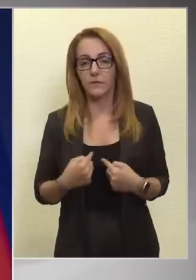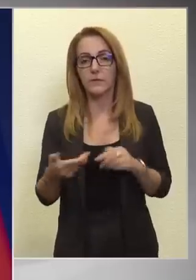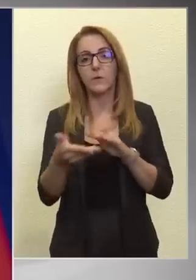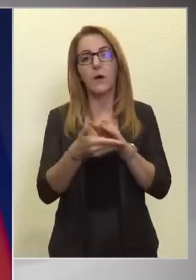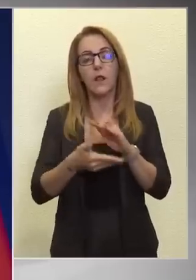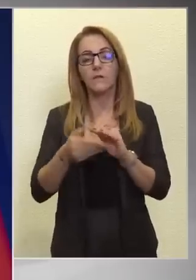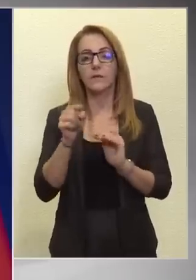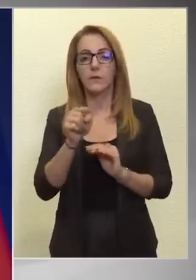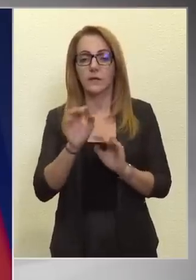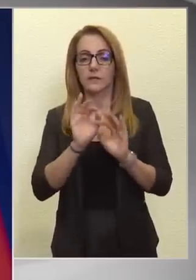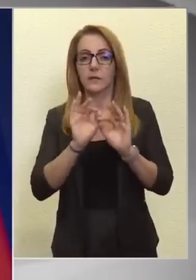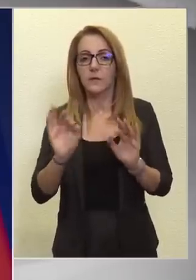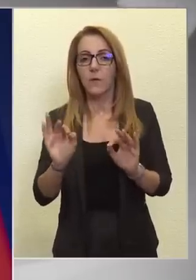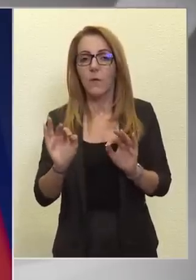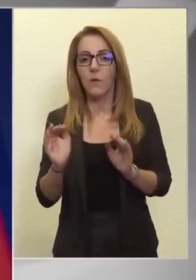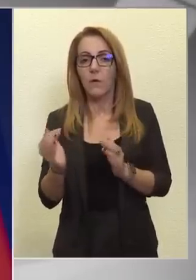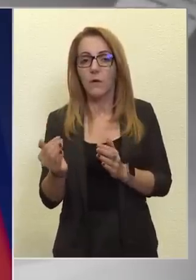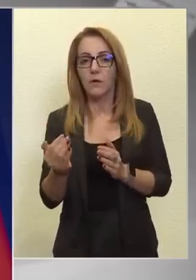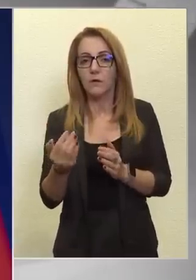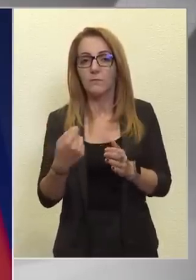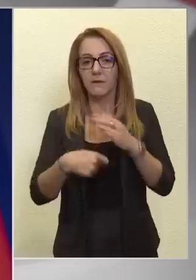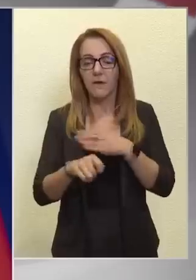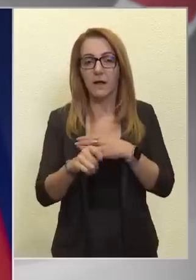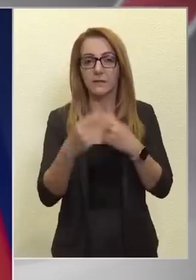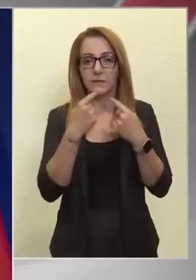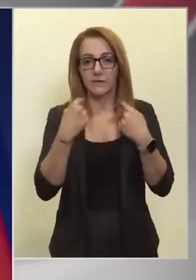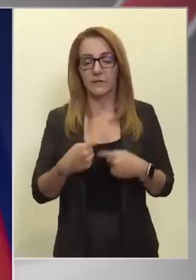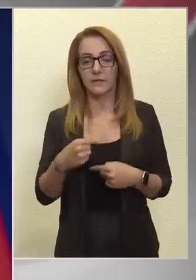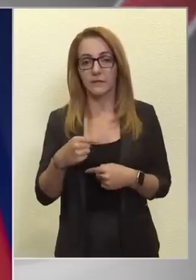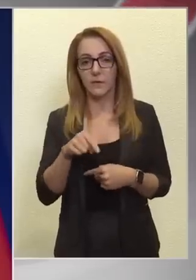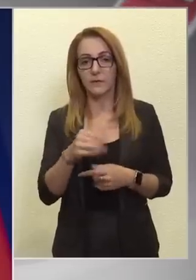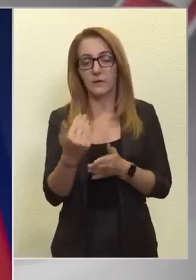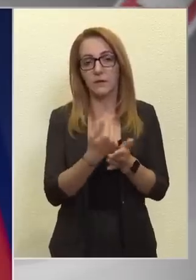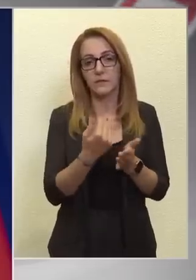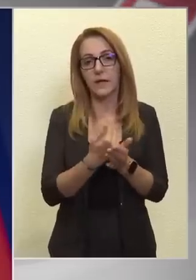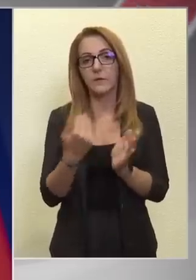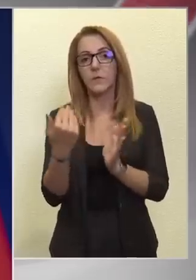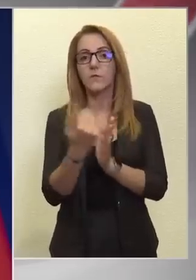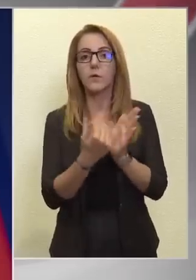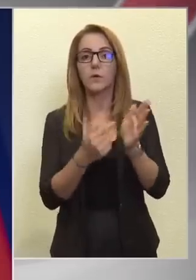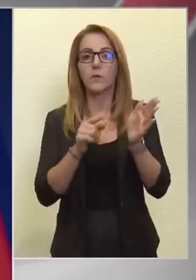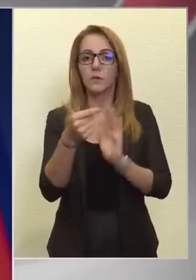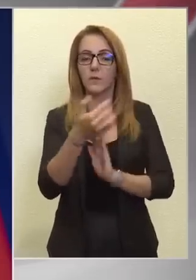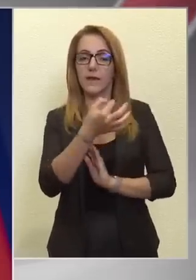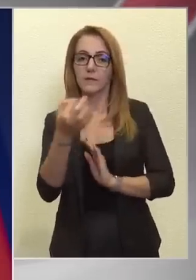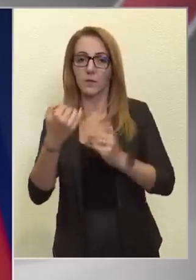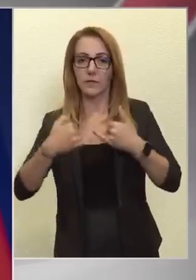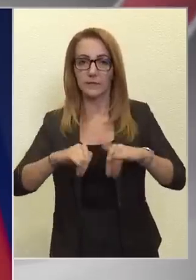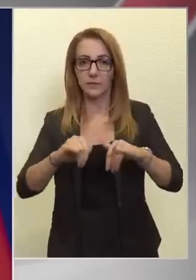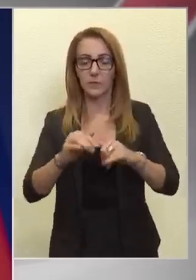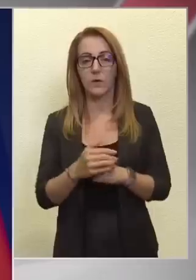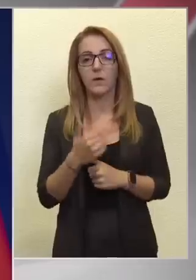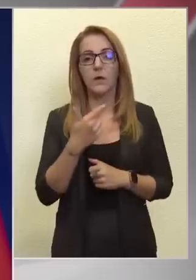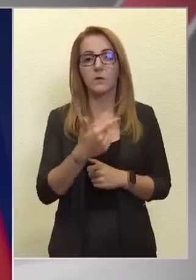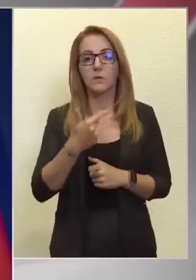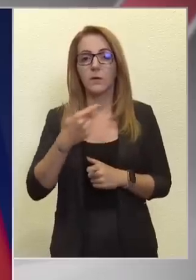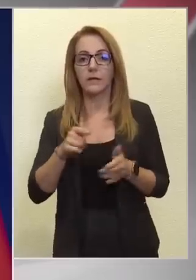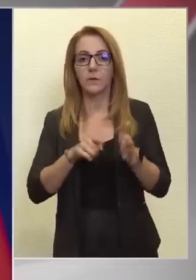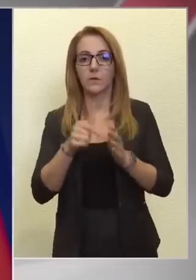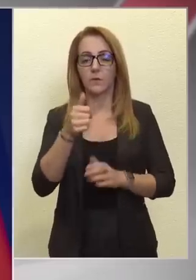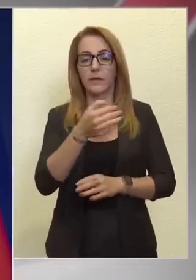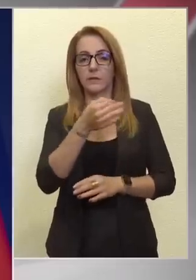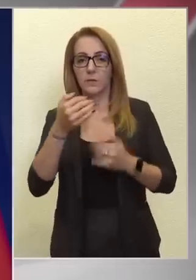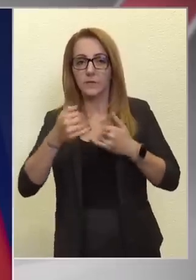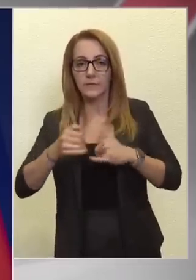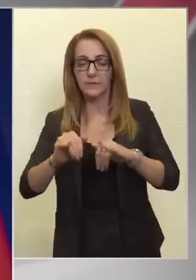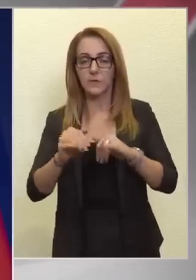ez egy jól bevált definíció, ezt használjuk. A program október 1-jel indul. Tehát 22. október 1-jel